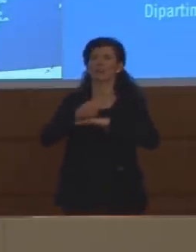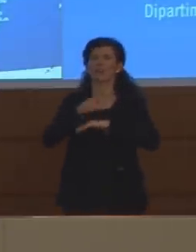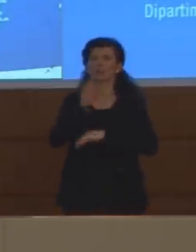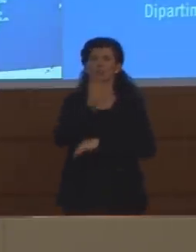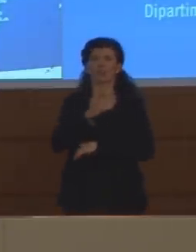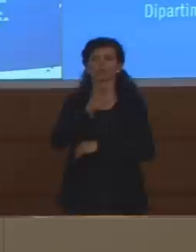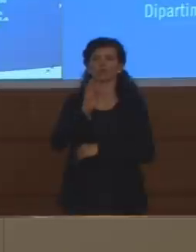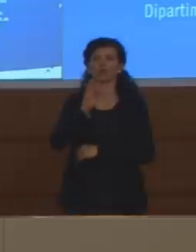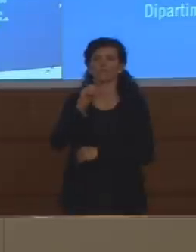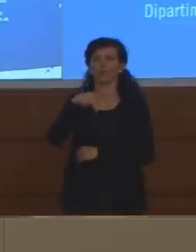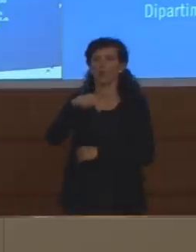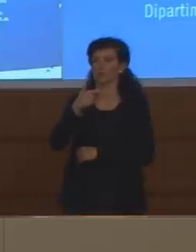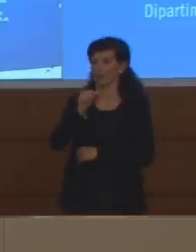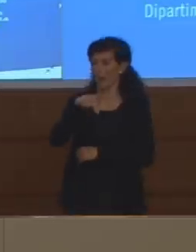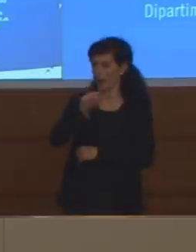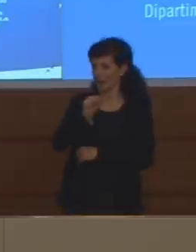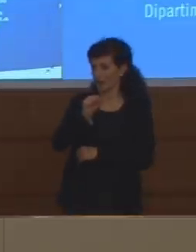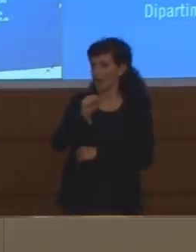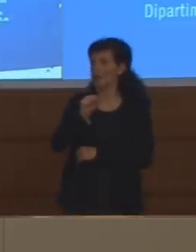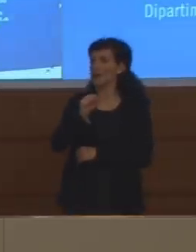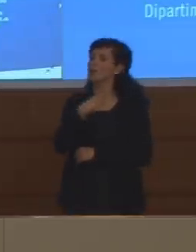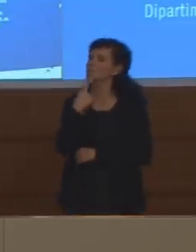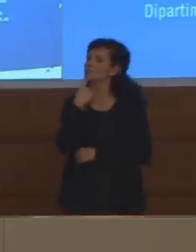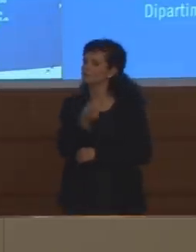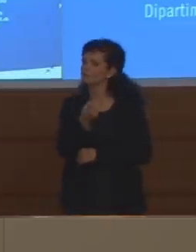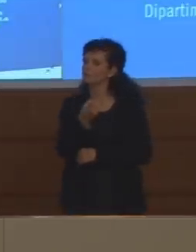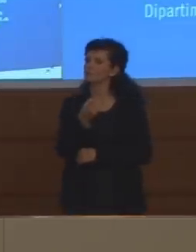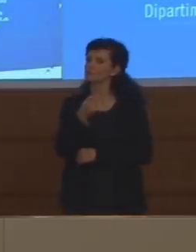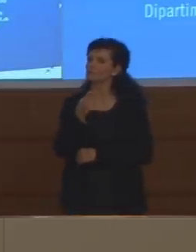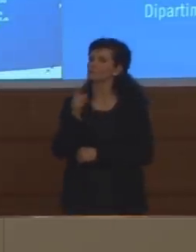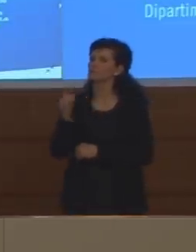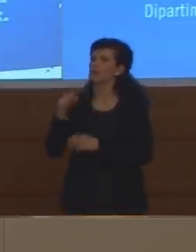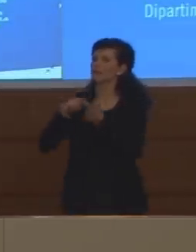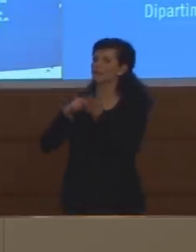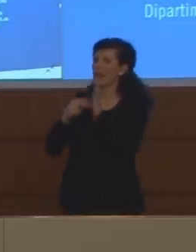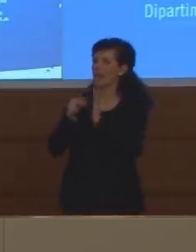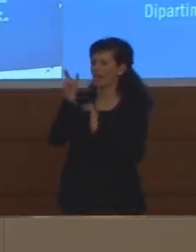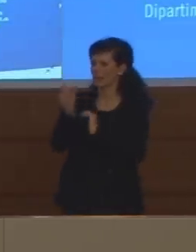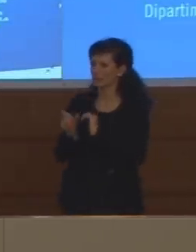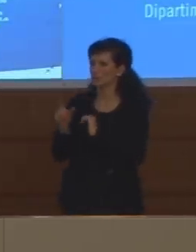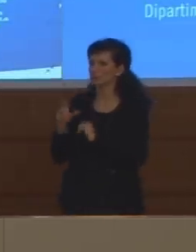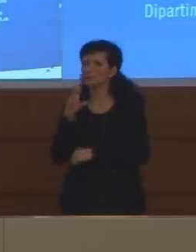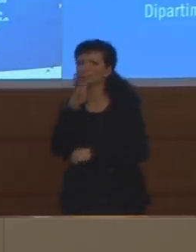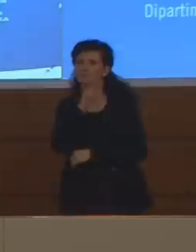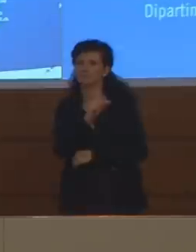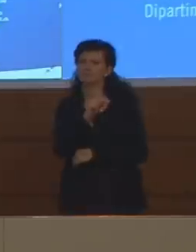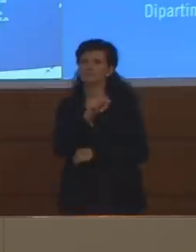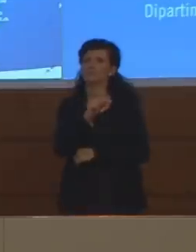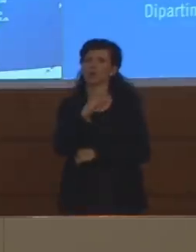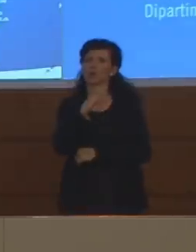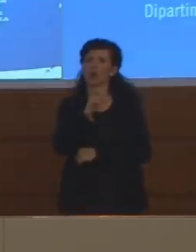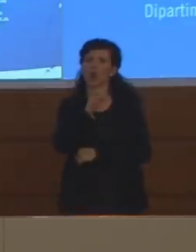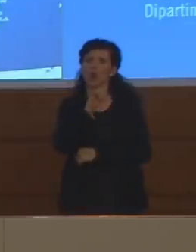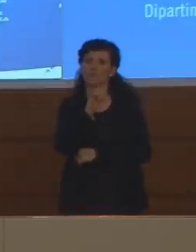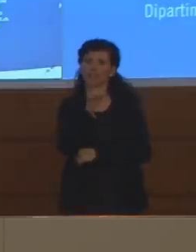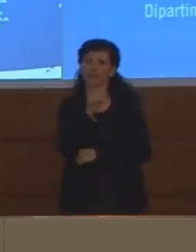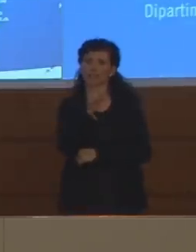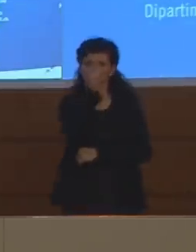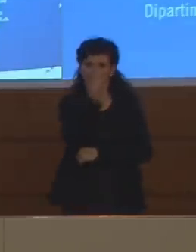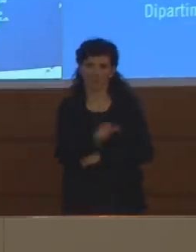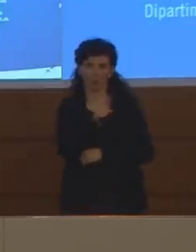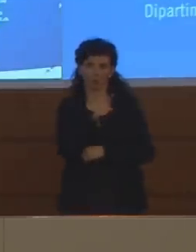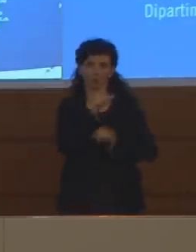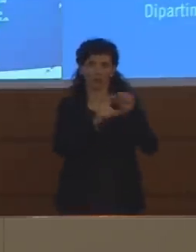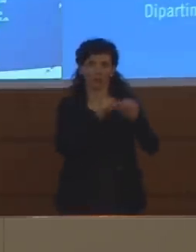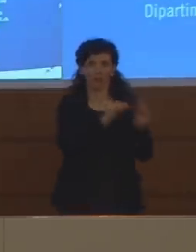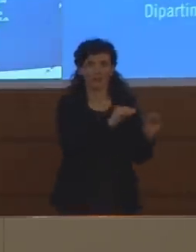la Regione è stata consigliata dai tecnici nel momento in cui ha deciso di spostare i Covid ancora positivi nell'ultima